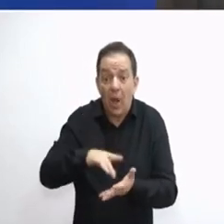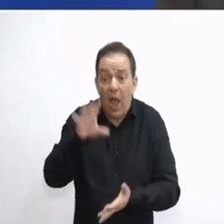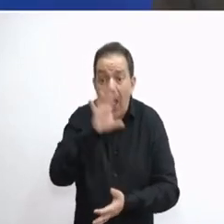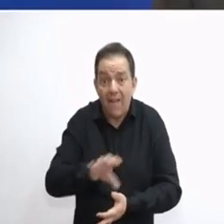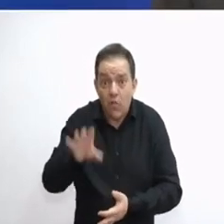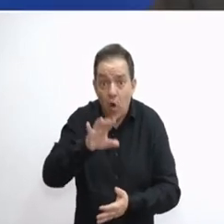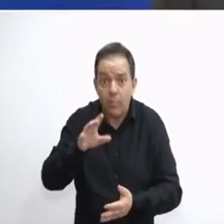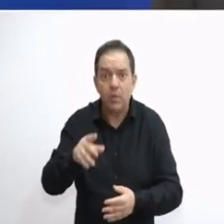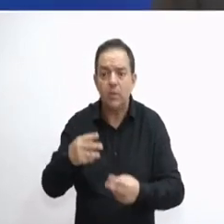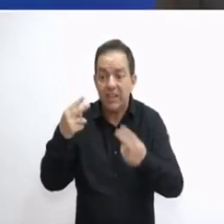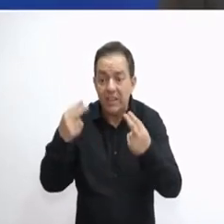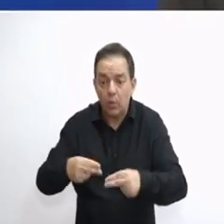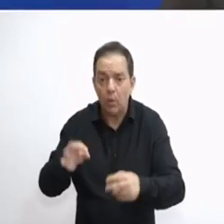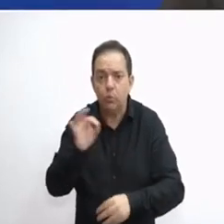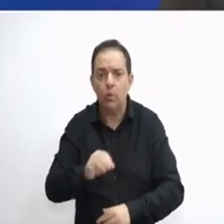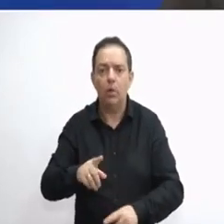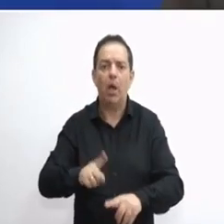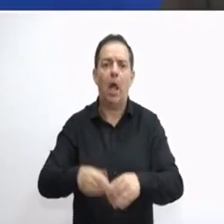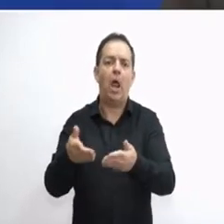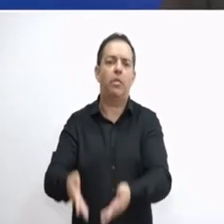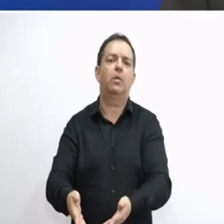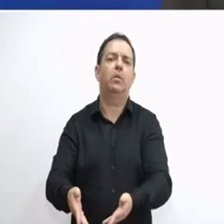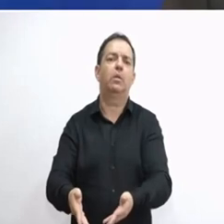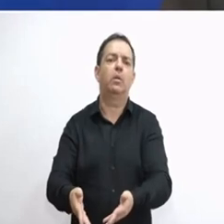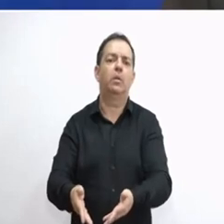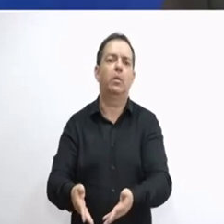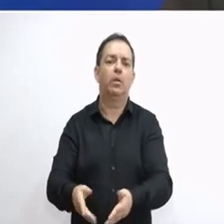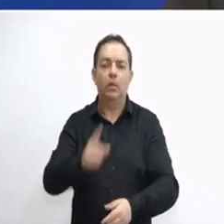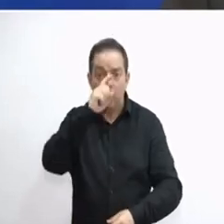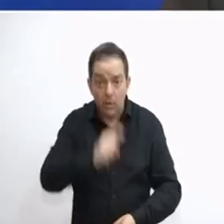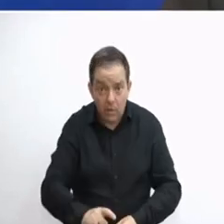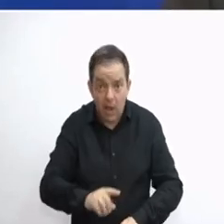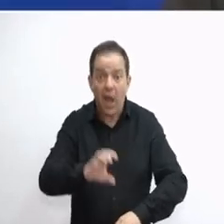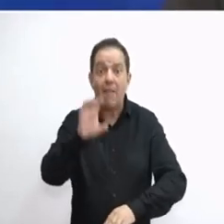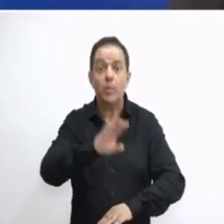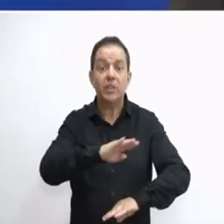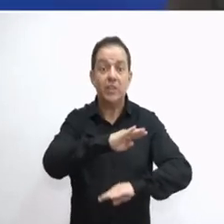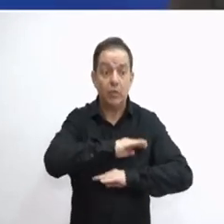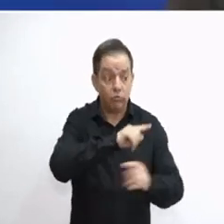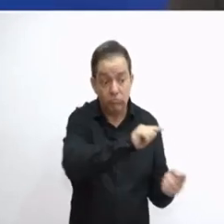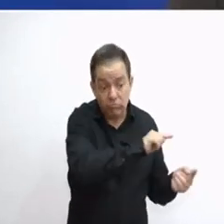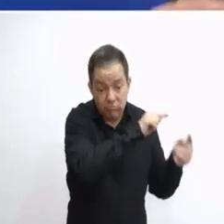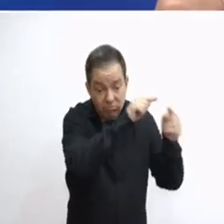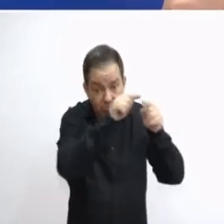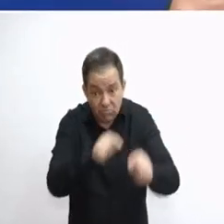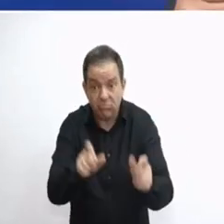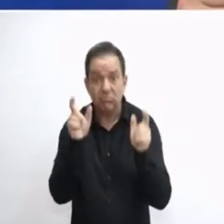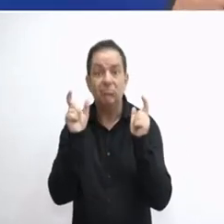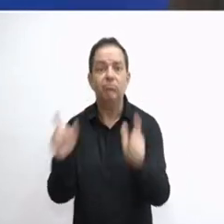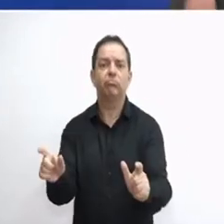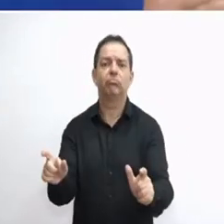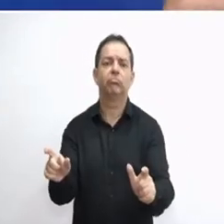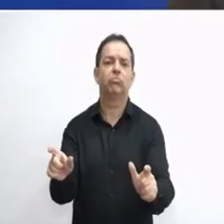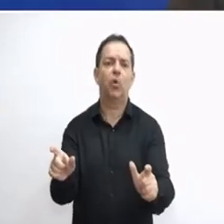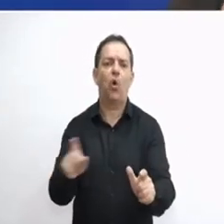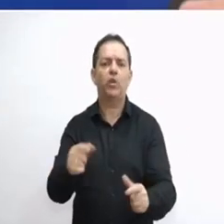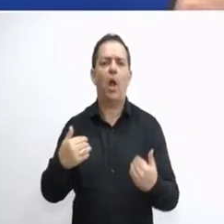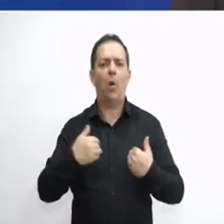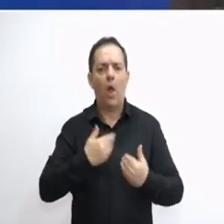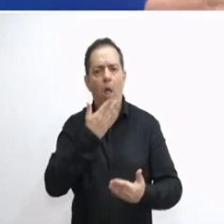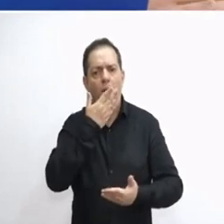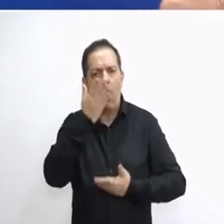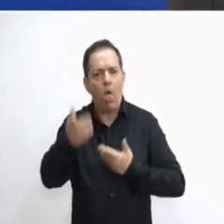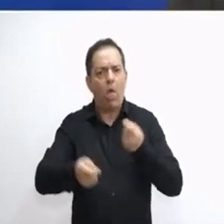χτυπάει στην Ελλάδα. Άρα λοιπόν αυτή τη στιγμή θα πρέπει ένας ευρωπαϊκός στρατός να φυλάει τα σύνορα μου και όχι να έχω όλο το